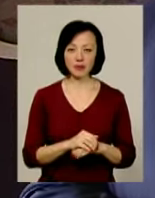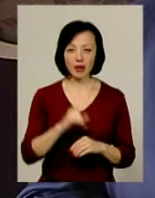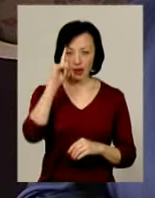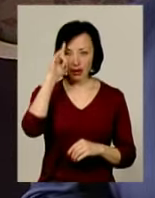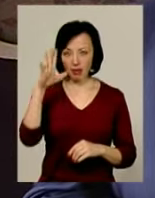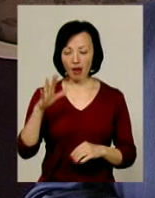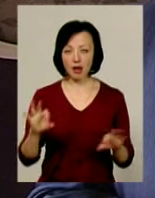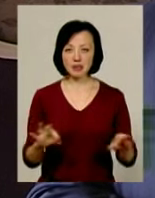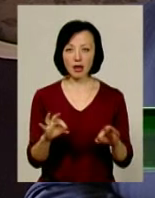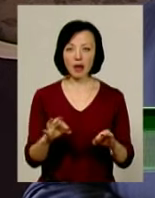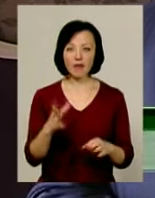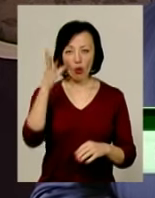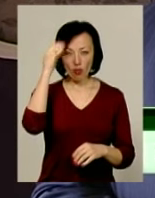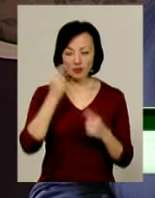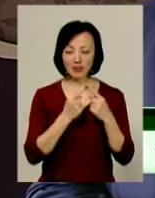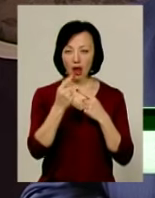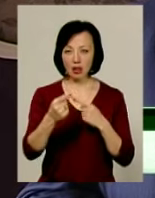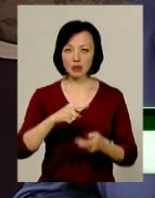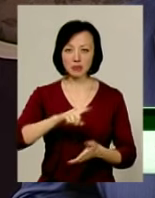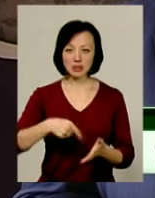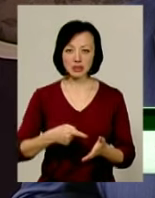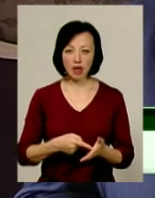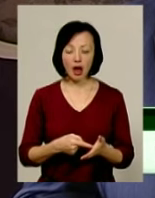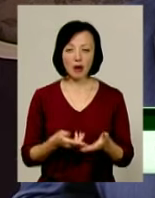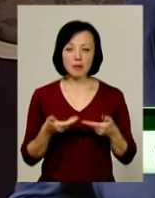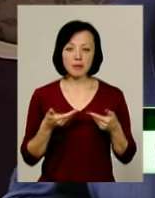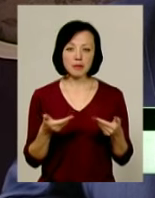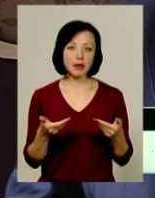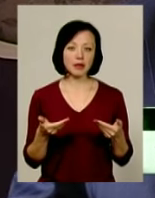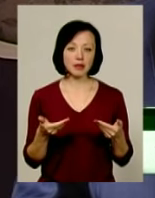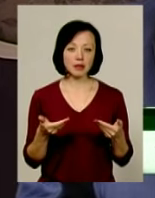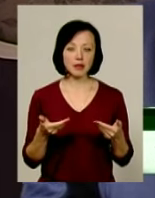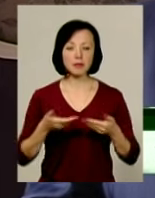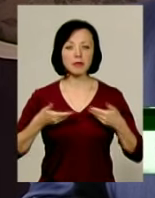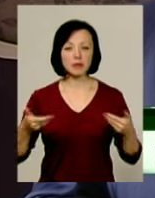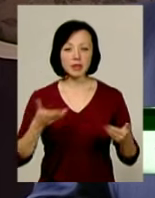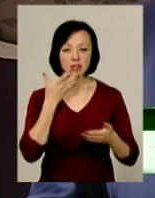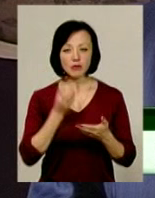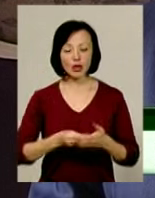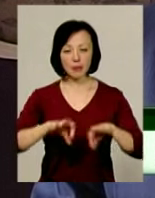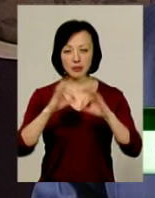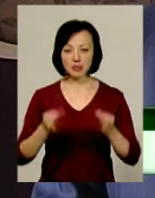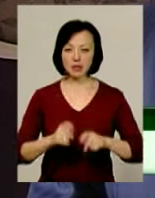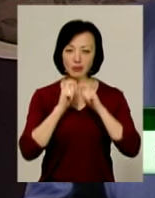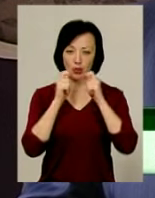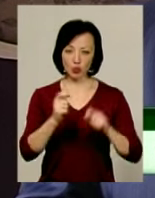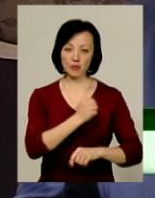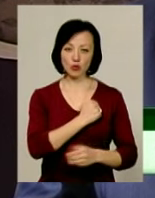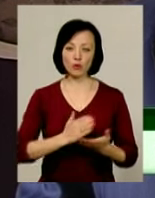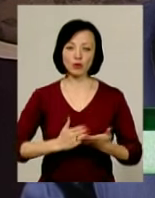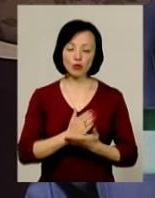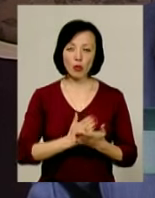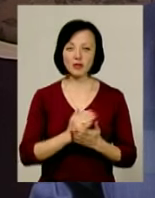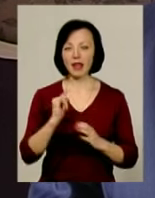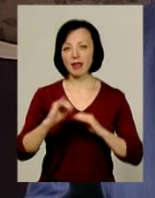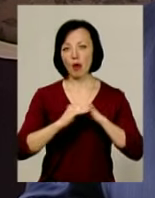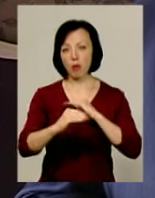віддалені такі міста, ми, як кажуть, своє мистецтво даруємо і військовослужбовцям, і на